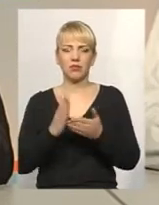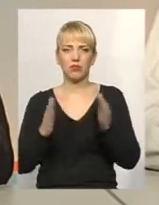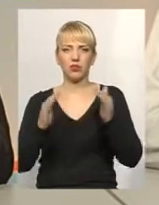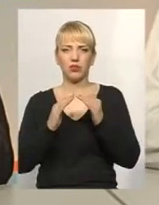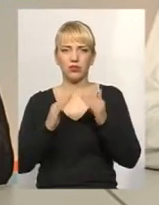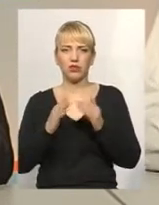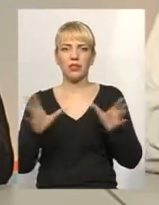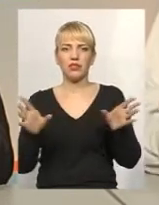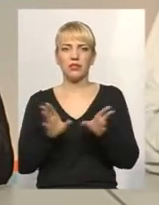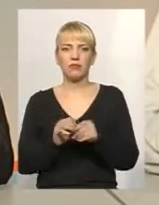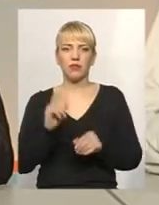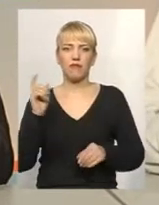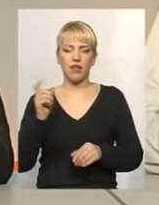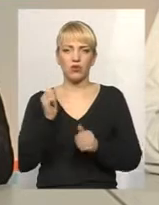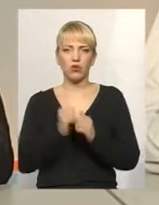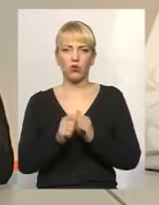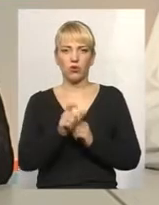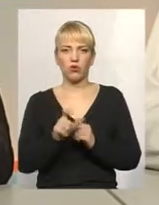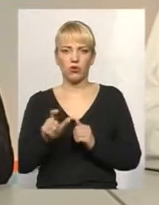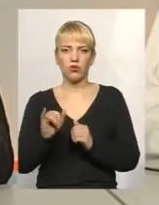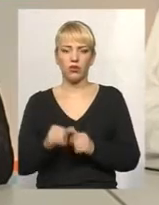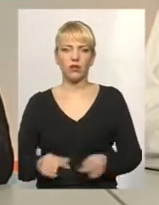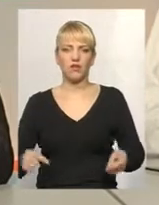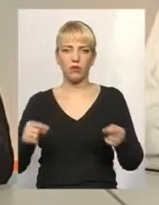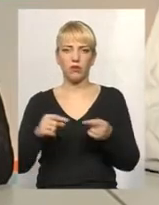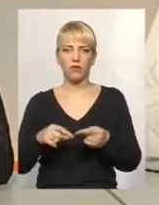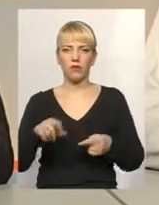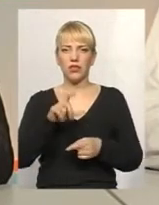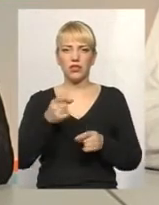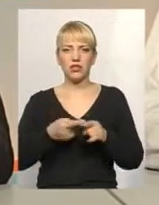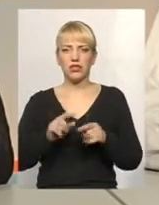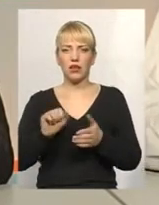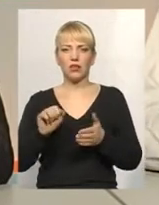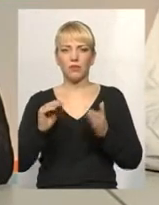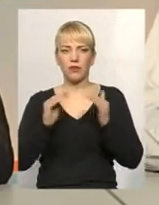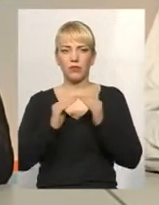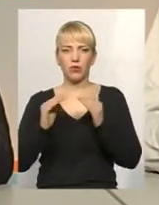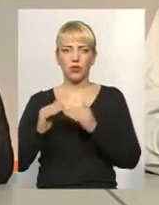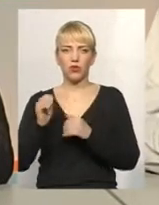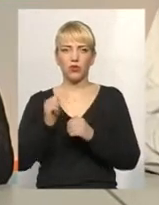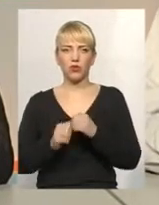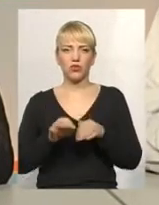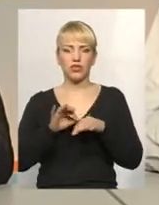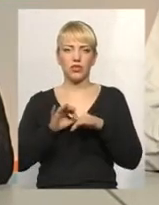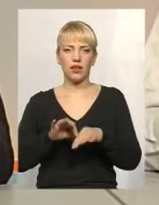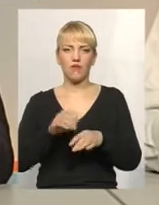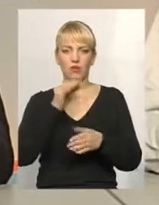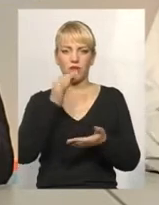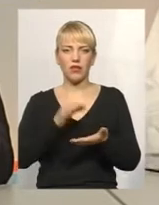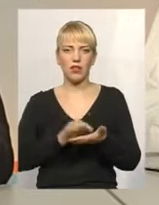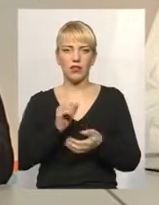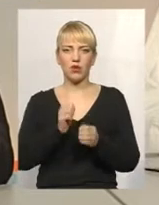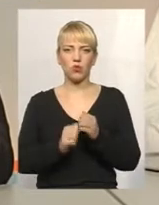являється спільною власністю кожного. Відповідно, за цей будинок кожен несе відповідальність. І кожен